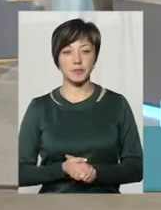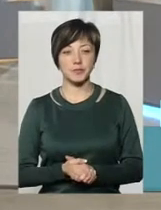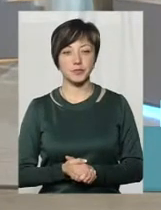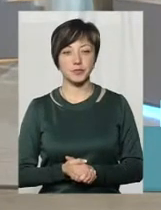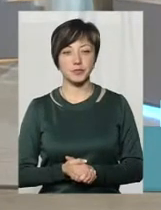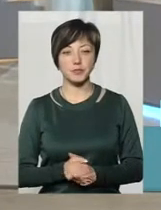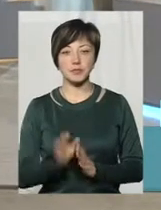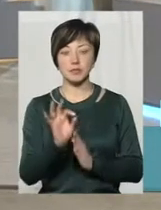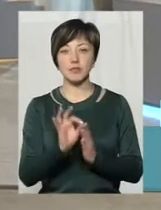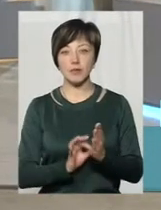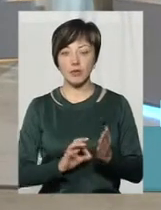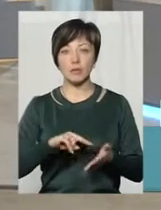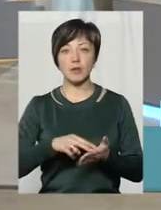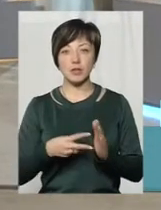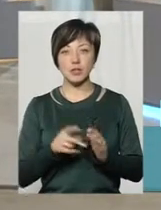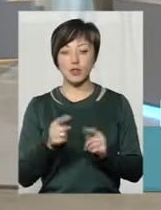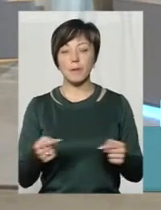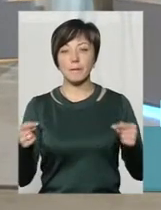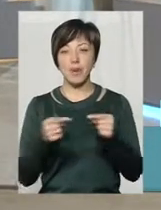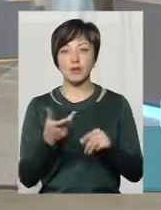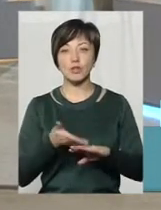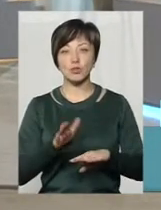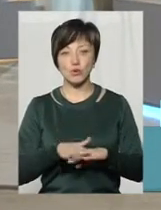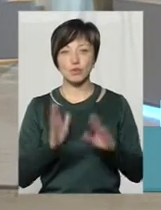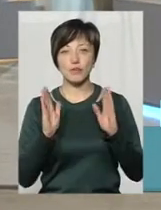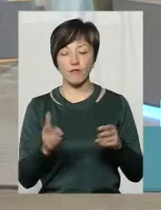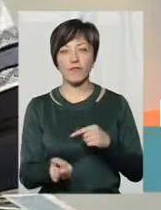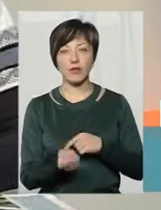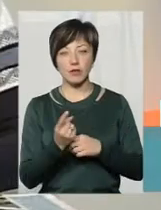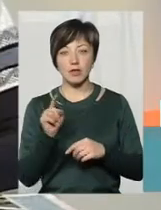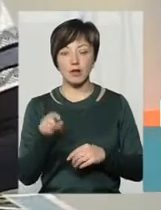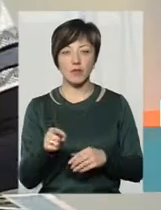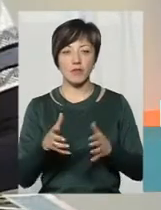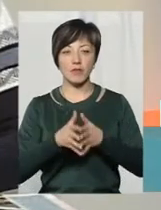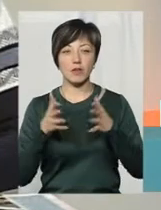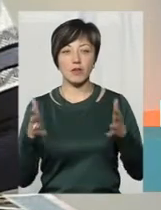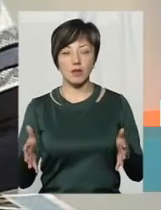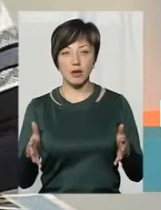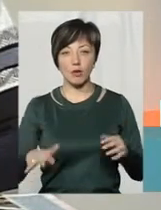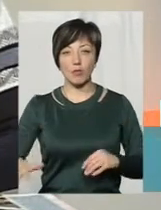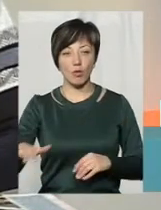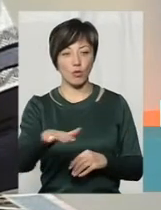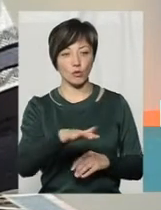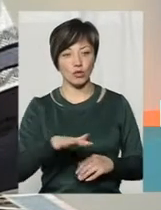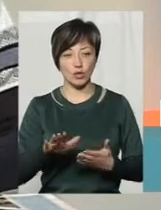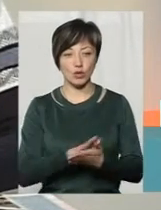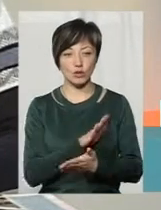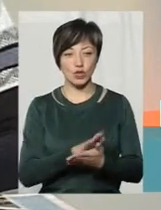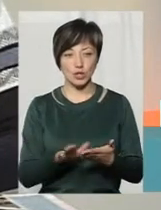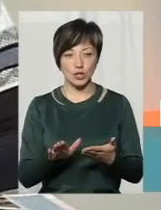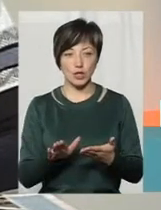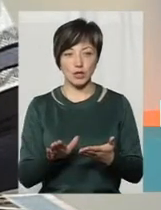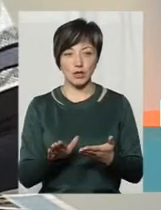одразу ж передбачалося, що певні труднощі виникнуть. Там же і велика площа розчищення